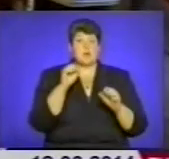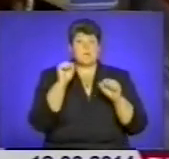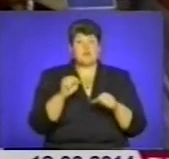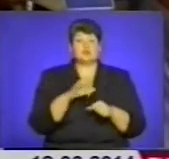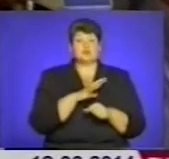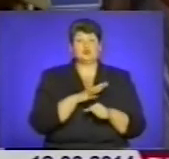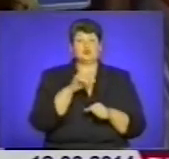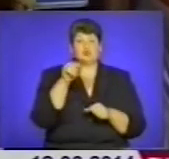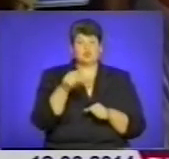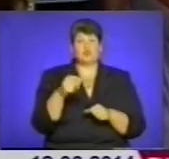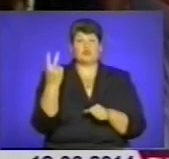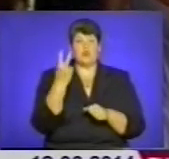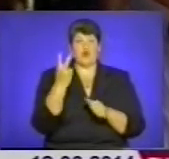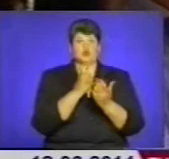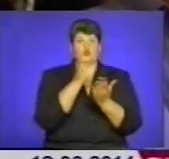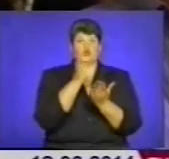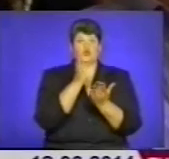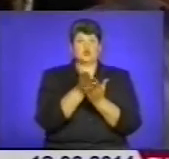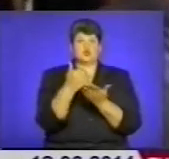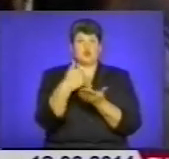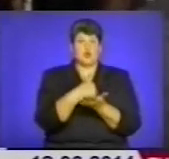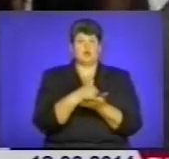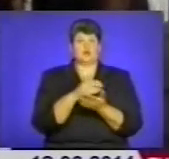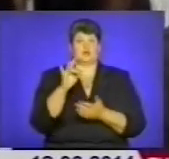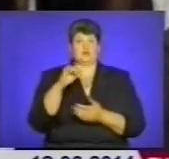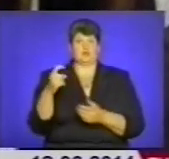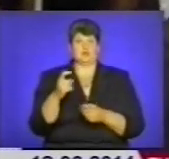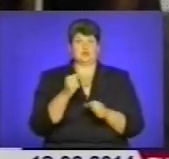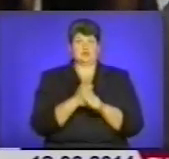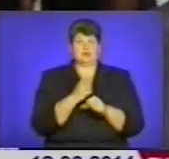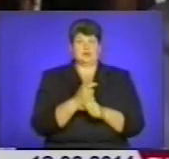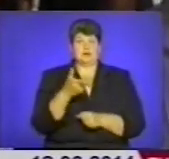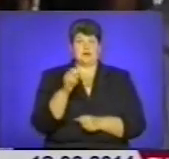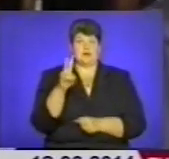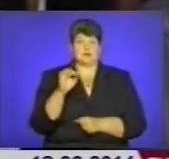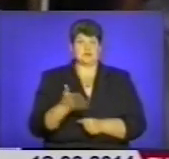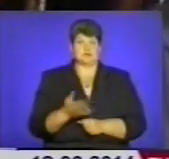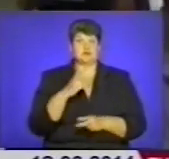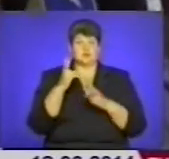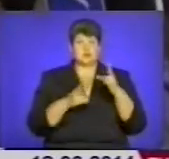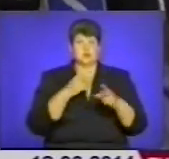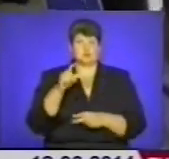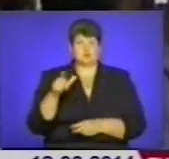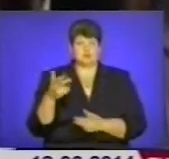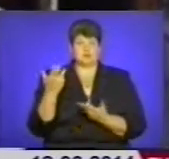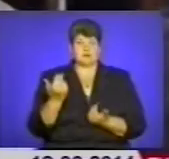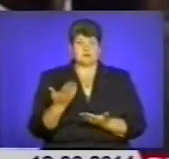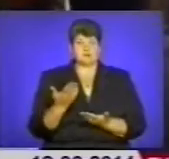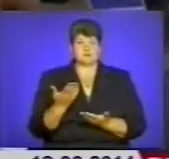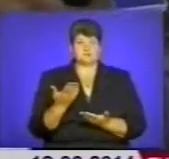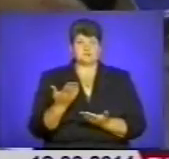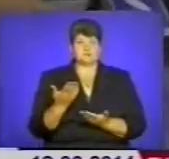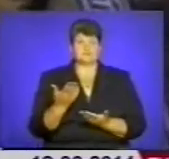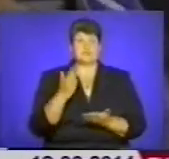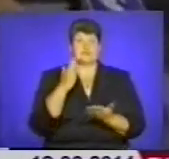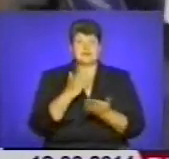двохсторонній рух зробити на Галичку. Ну, скаржаться пасажири, так? Ну, не сильно.